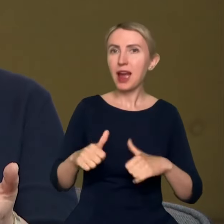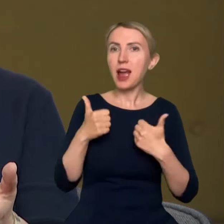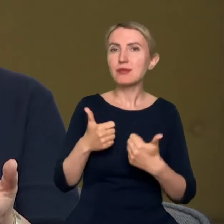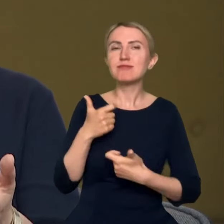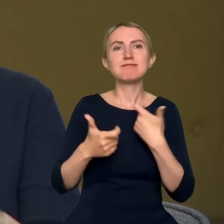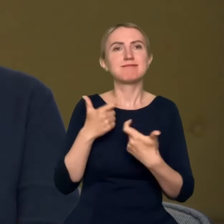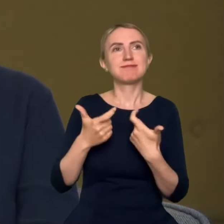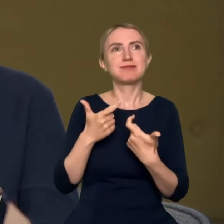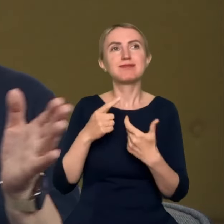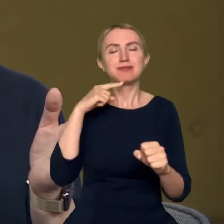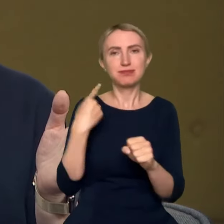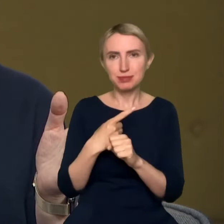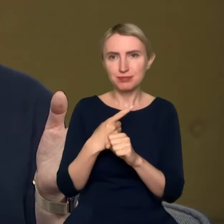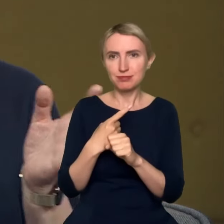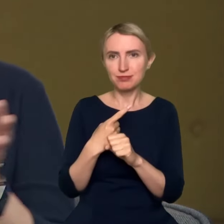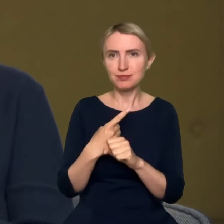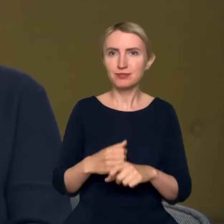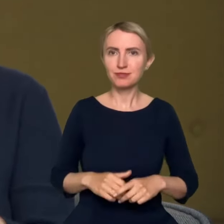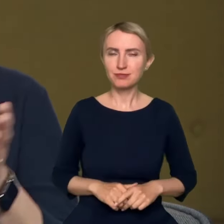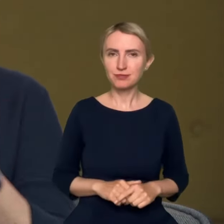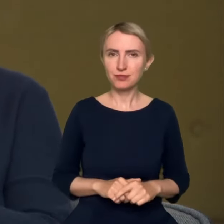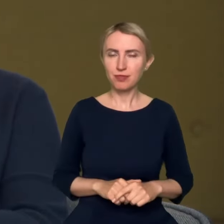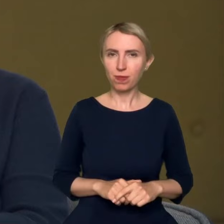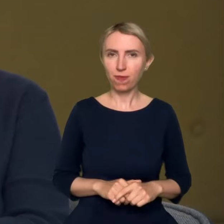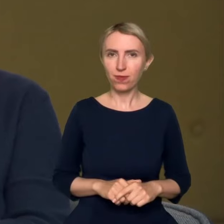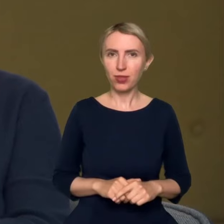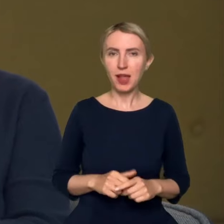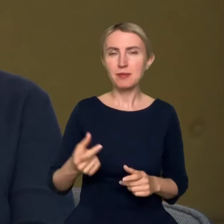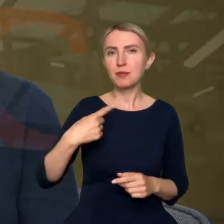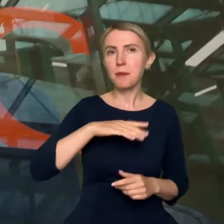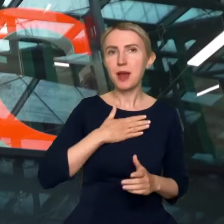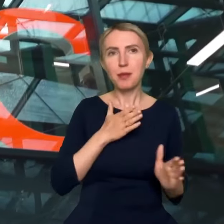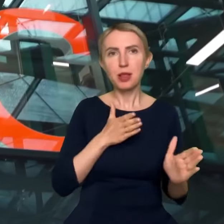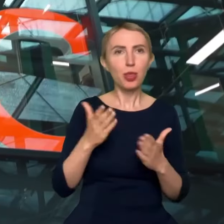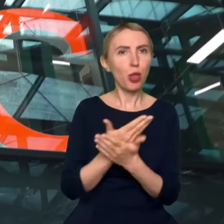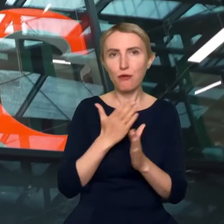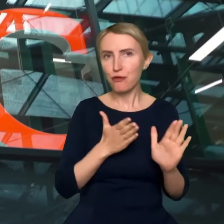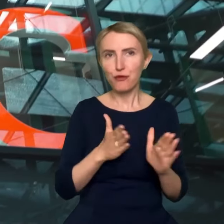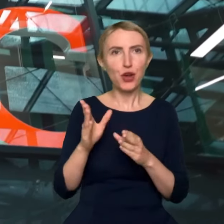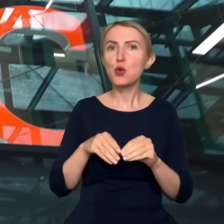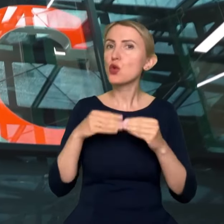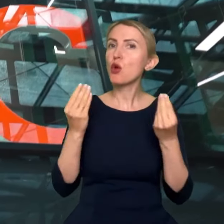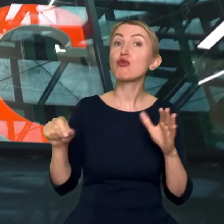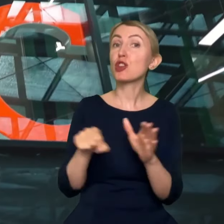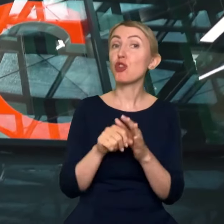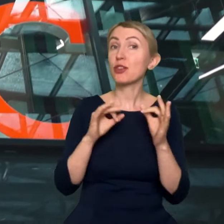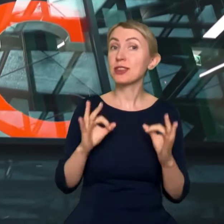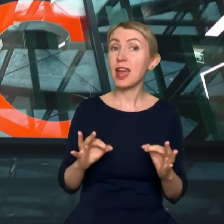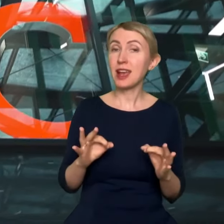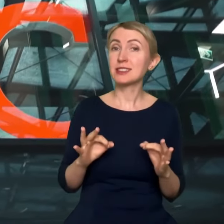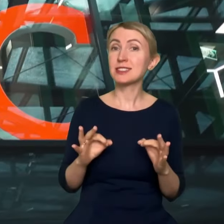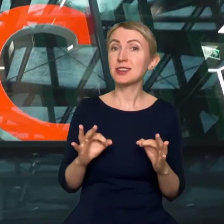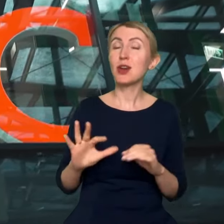decyzji. Czyli wchodzimy na nową ścieżkę rozwoju, która do tej pory była